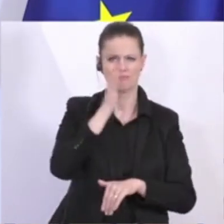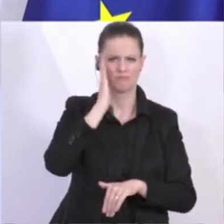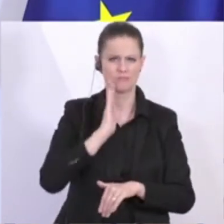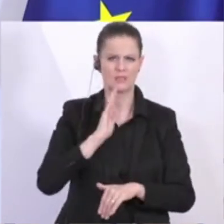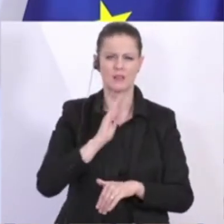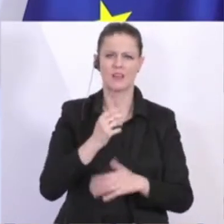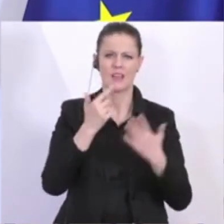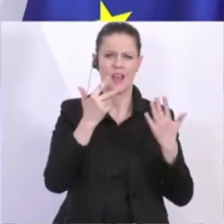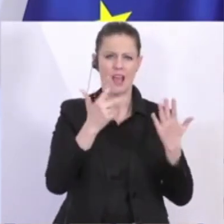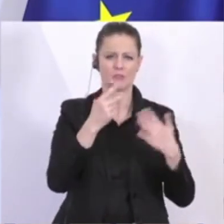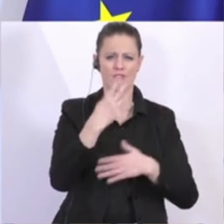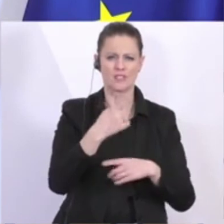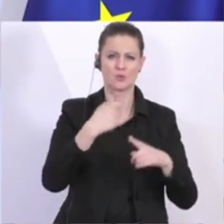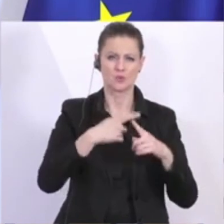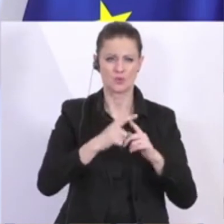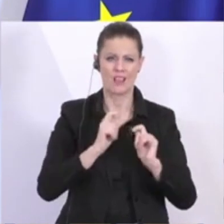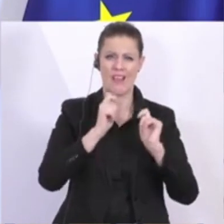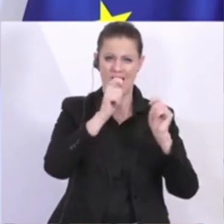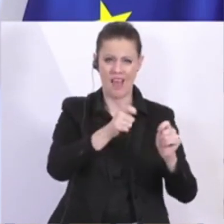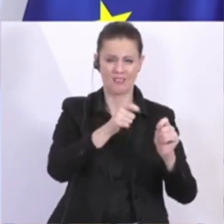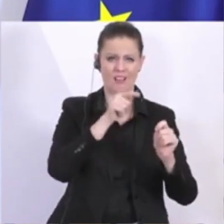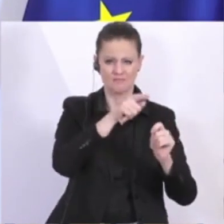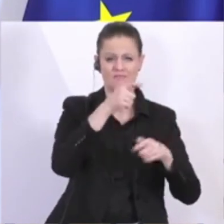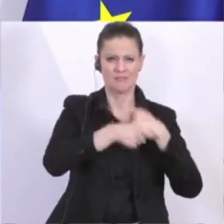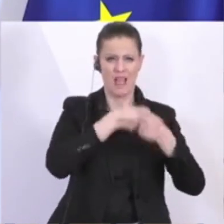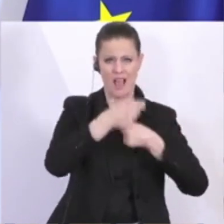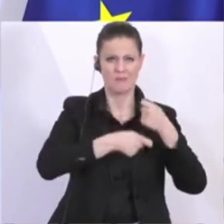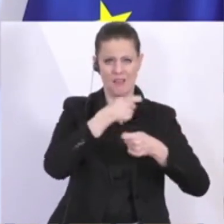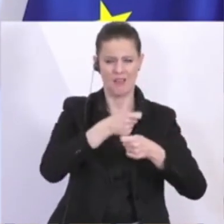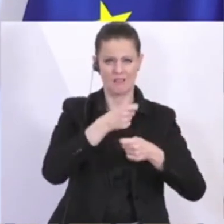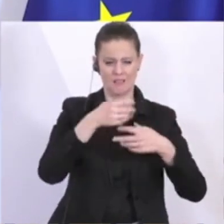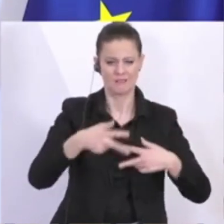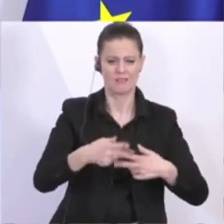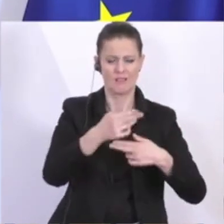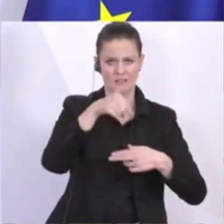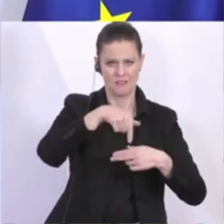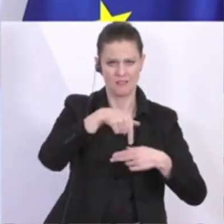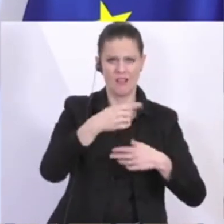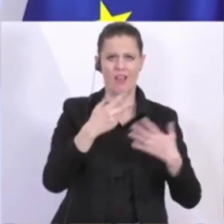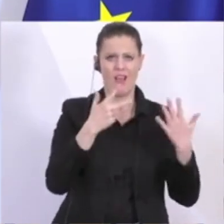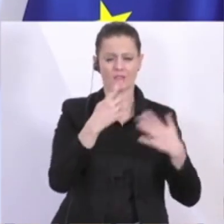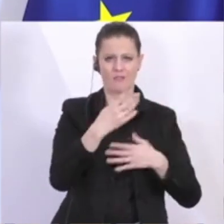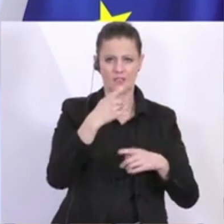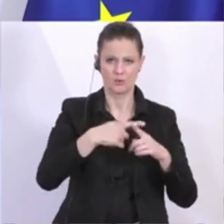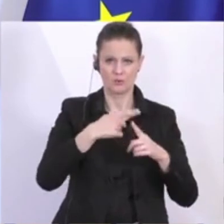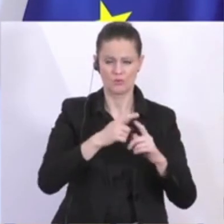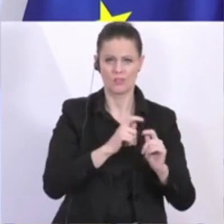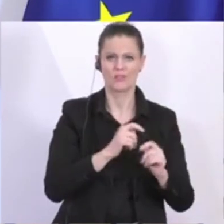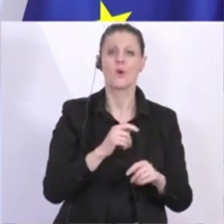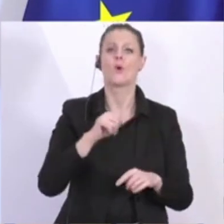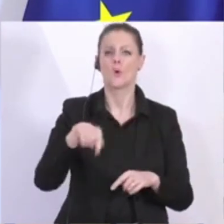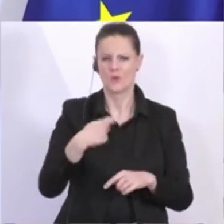48 Stunden die jeweiligen Anträge abzuarbeiten, sodass sie eingereicht werden können und dann innerhalb von 24